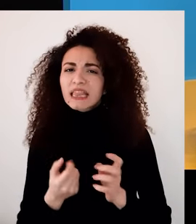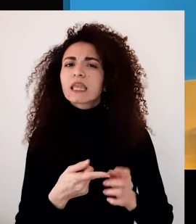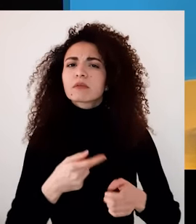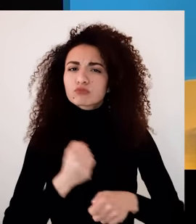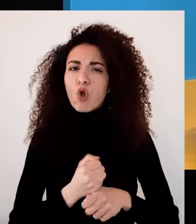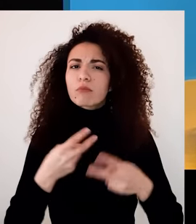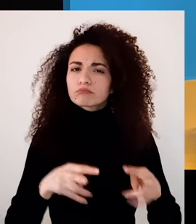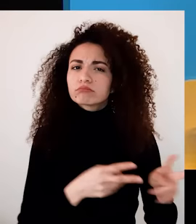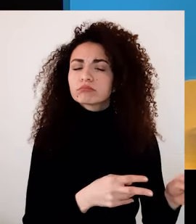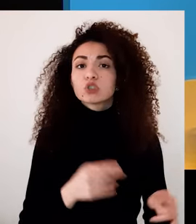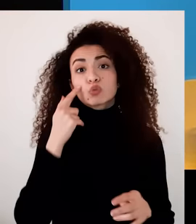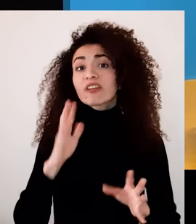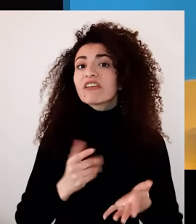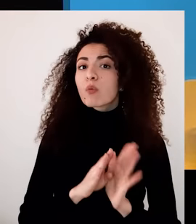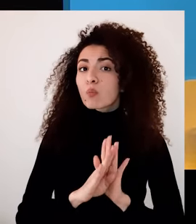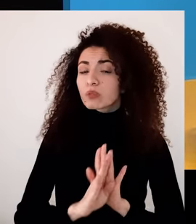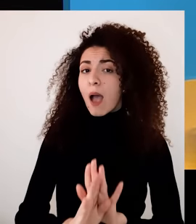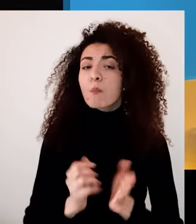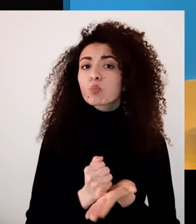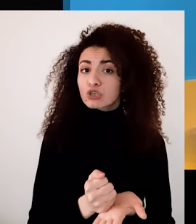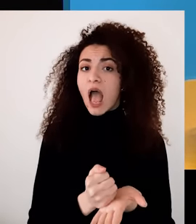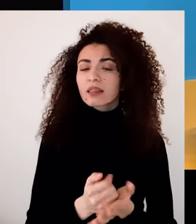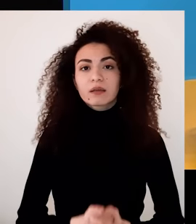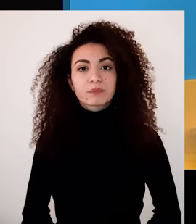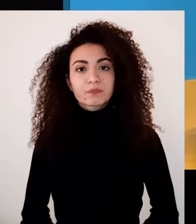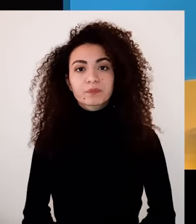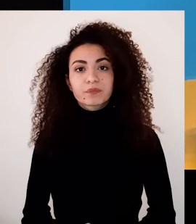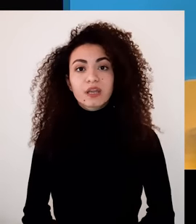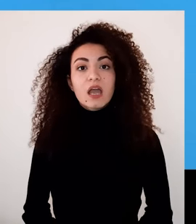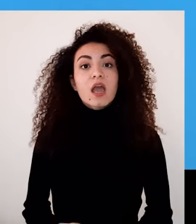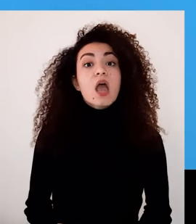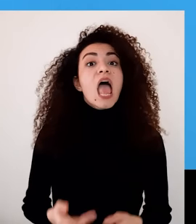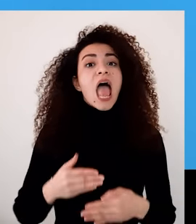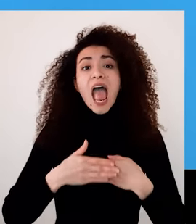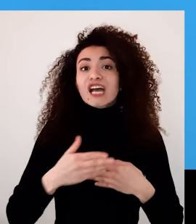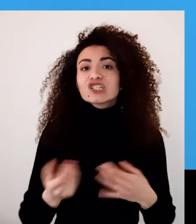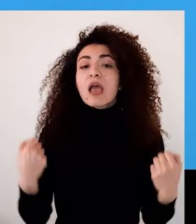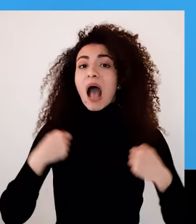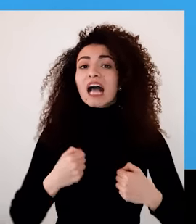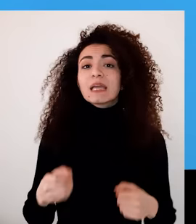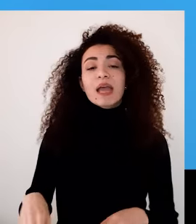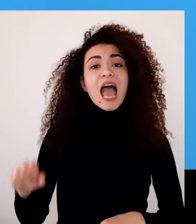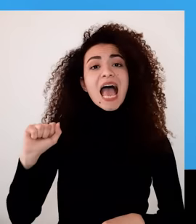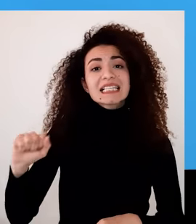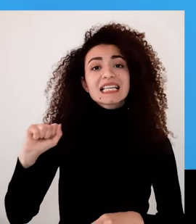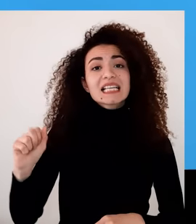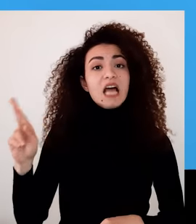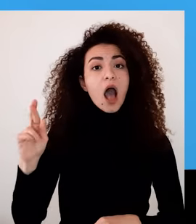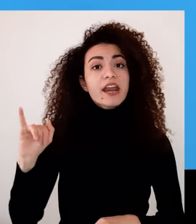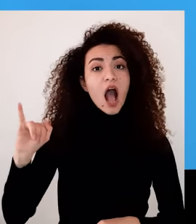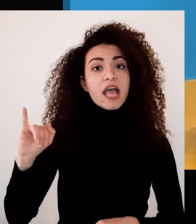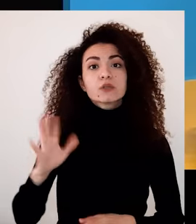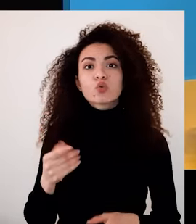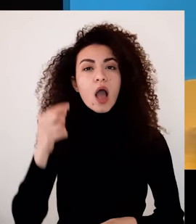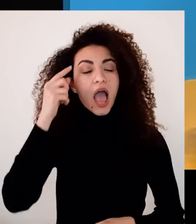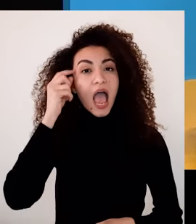ووضعتها على صلة مع مؤسسات أخرى متخصصة بالتدريب المهني وبتبقى النقطة الأخيرة من حقيبة الـ SSRI